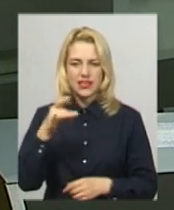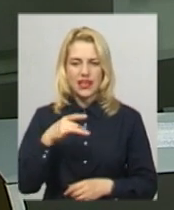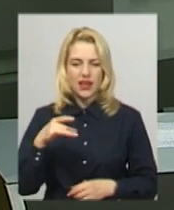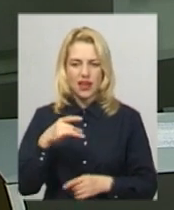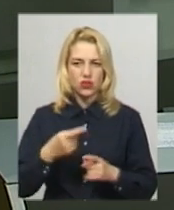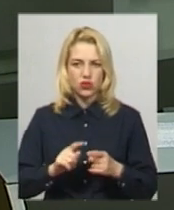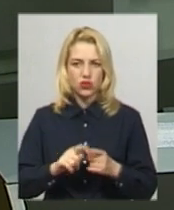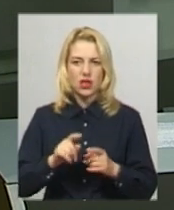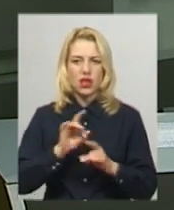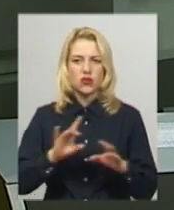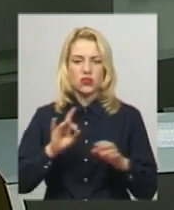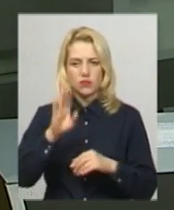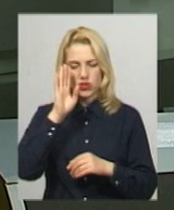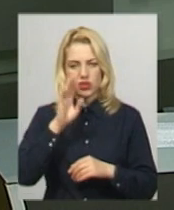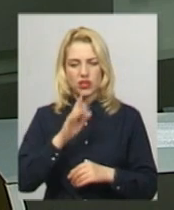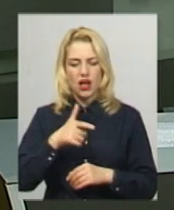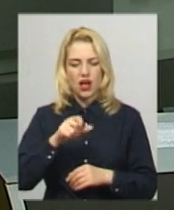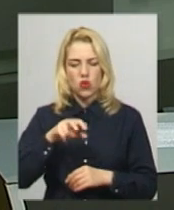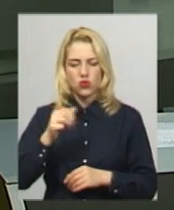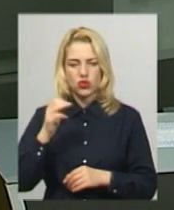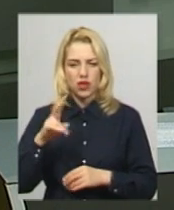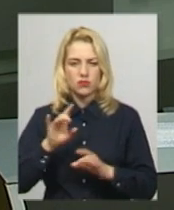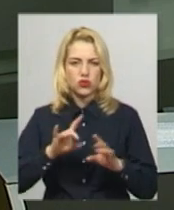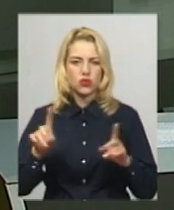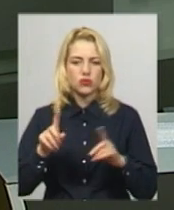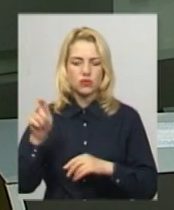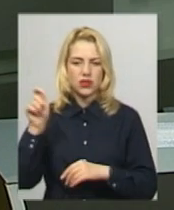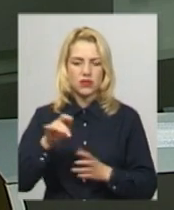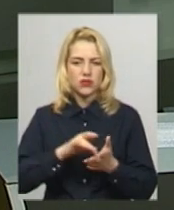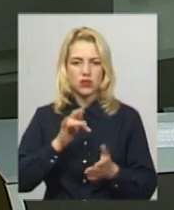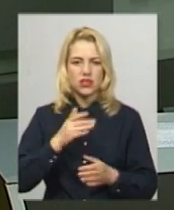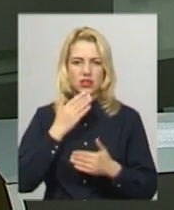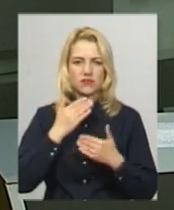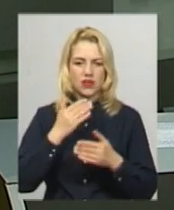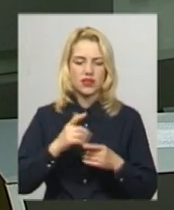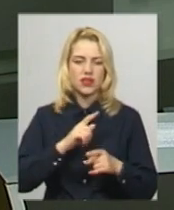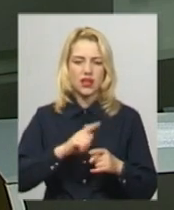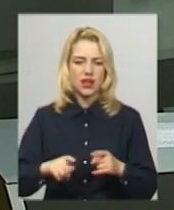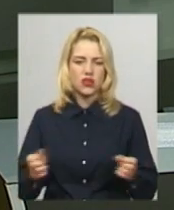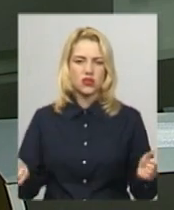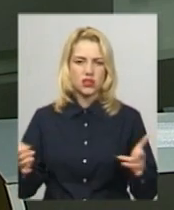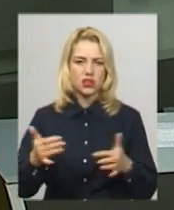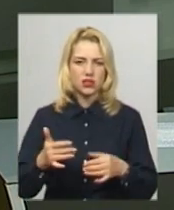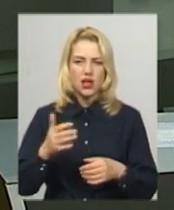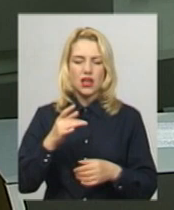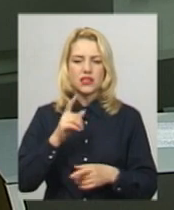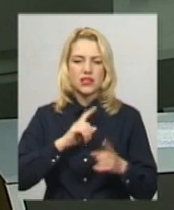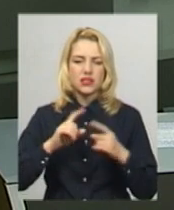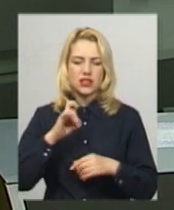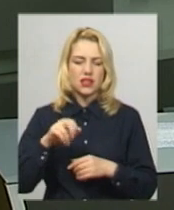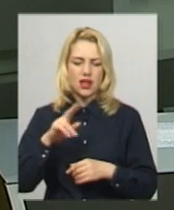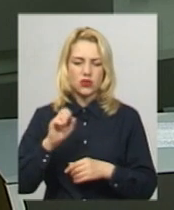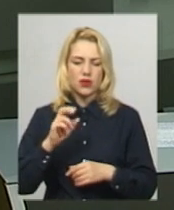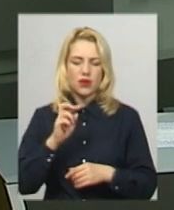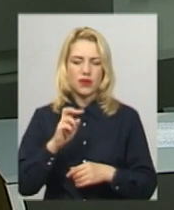розмові з нашою кореспонденткою чоловік пояснив, приїхав до столиці зі зверненням негайно скликати засідання Ради національної безпеки оборони та